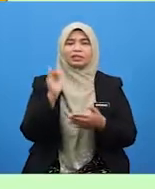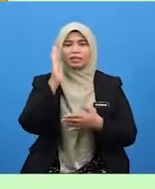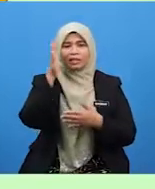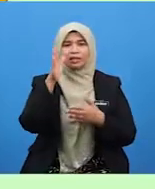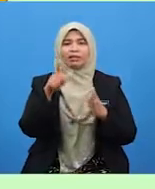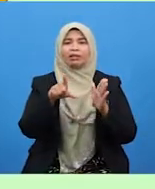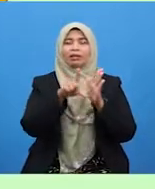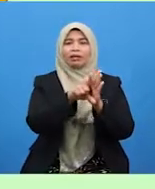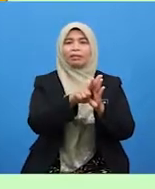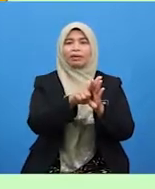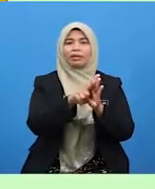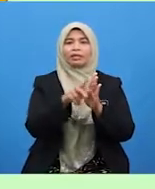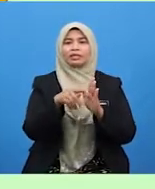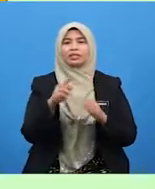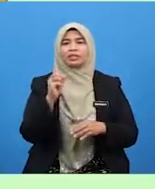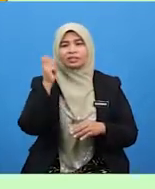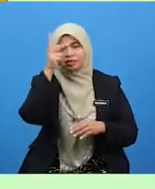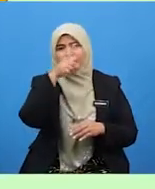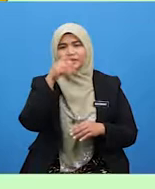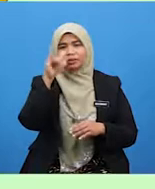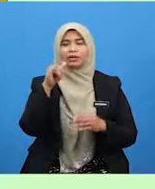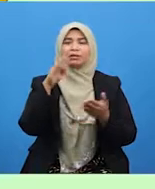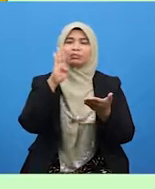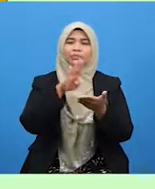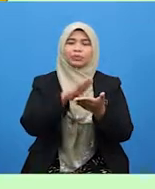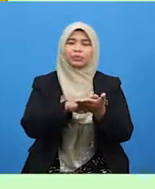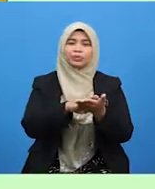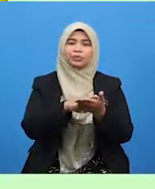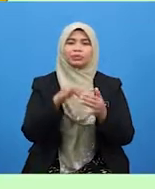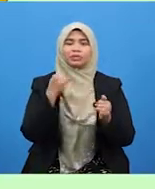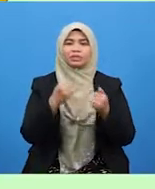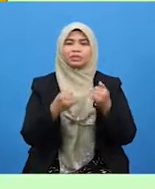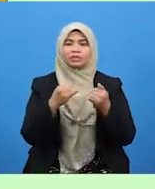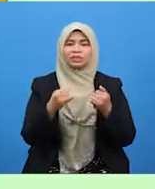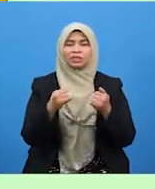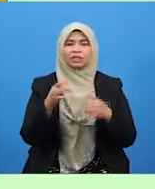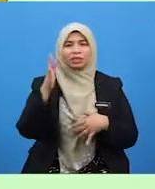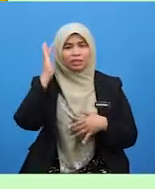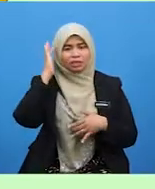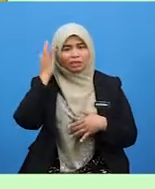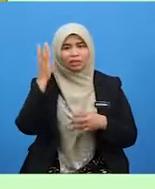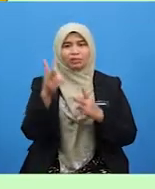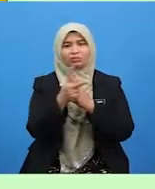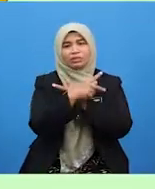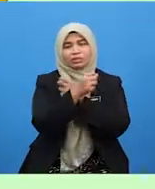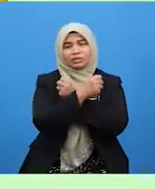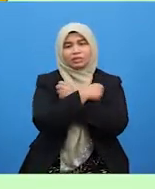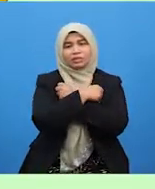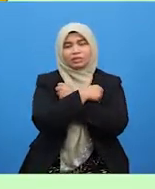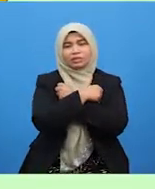akan melambangkan keperibadian yang buruk. Jika dah tak tahu berkasih sayang,